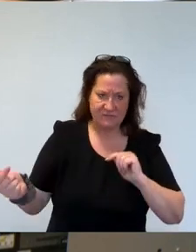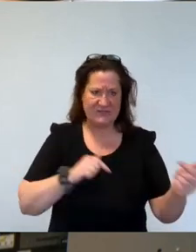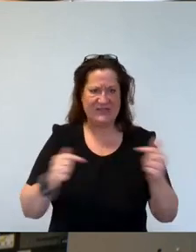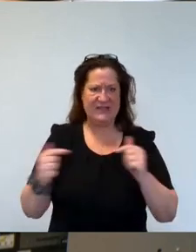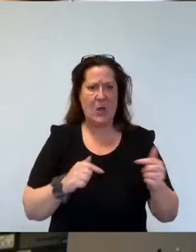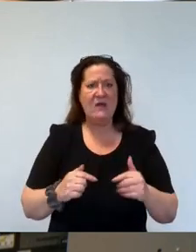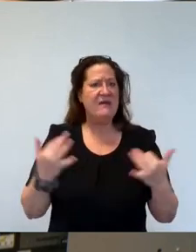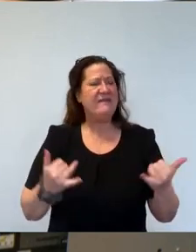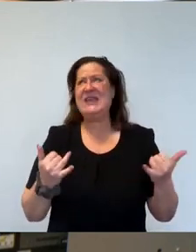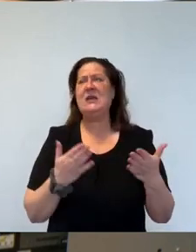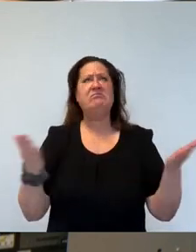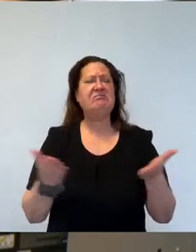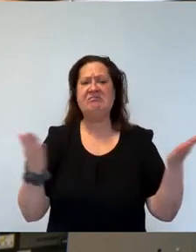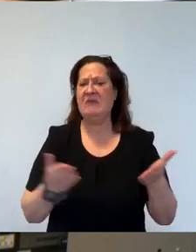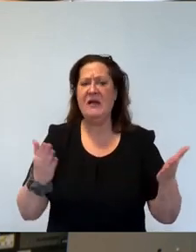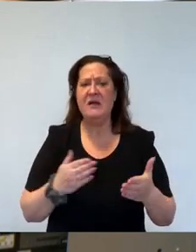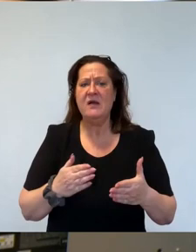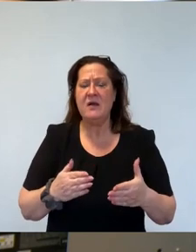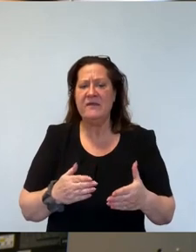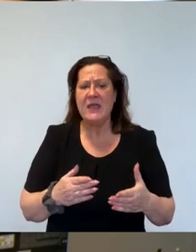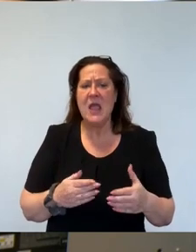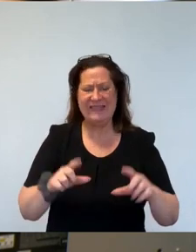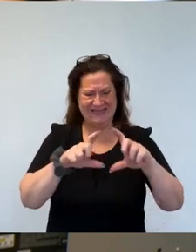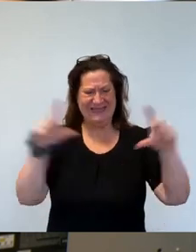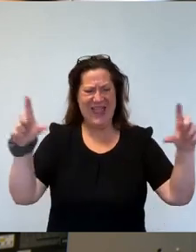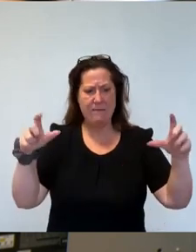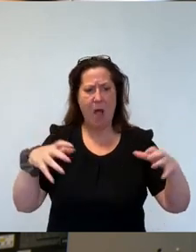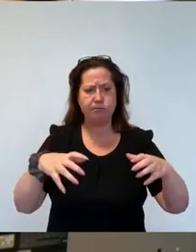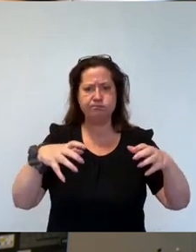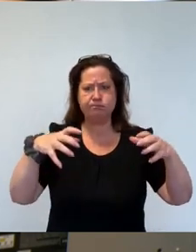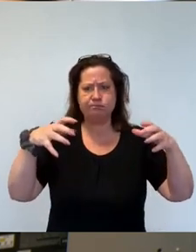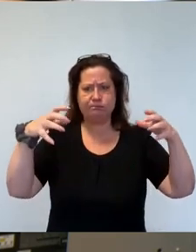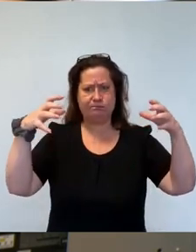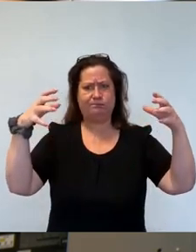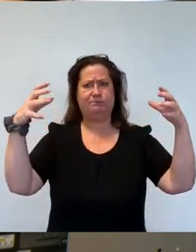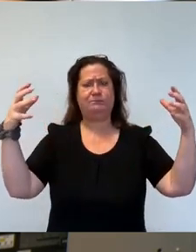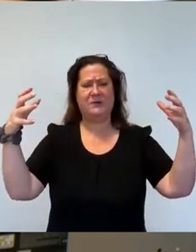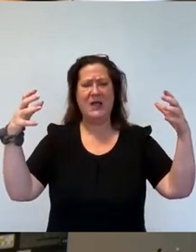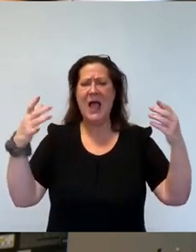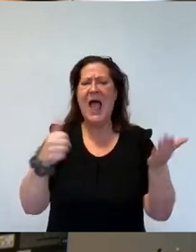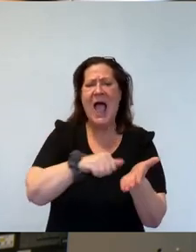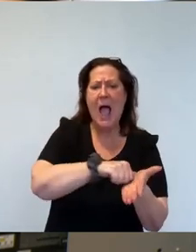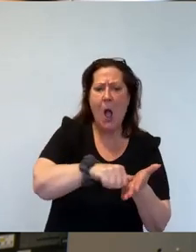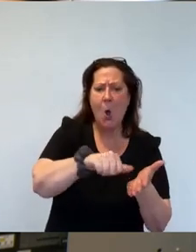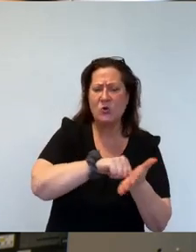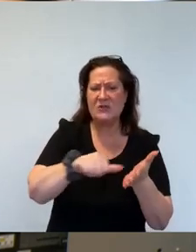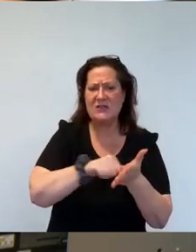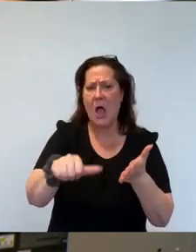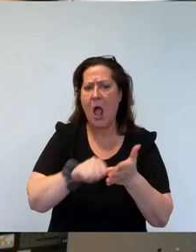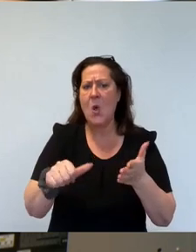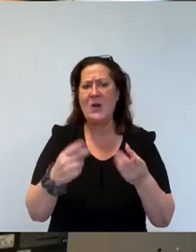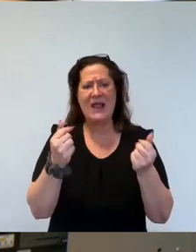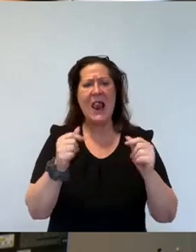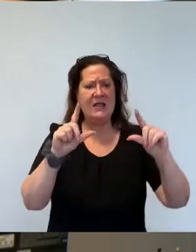extrem aufgebauscht. In der Sache ist die Frage der Auszahlung der Gelder aber ein Zwerg. Und